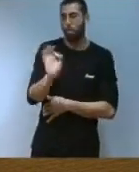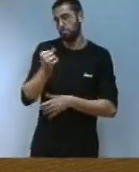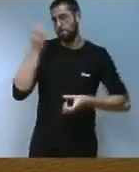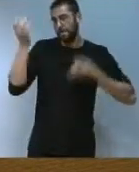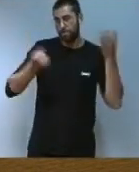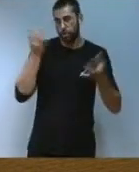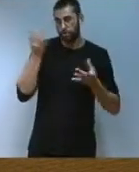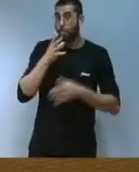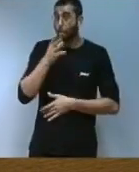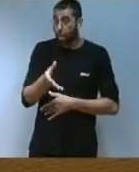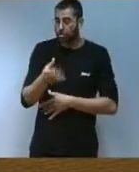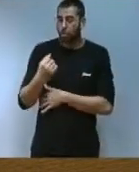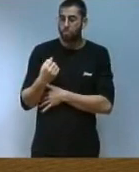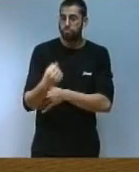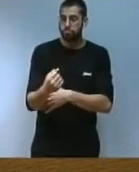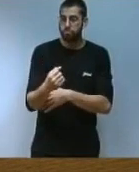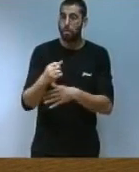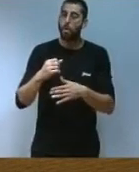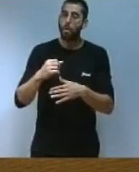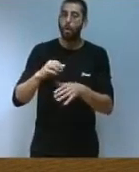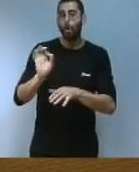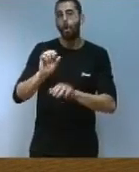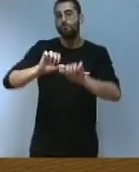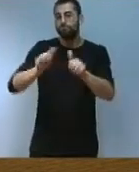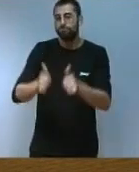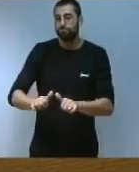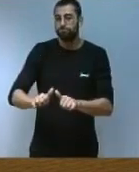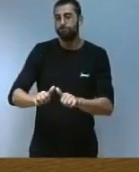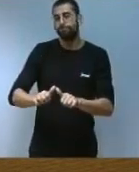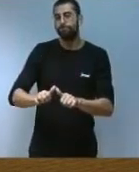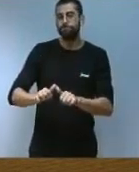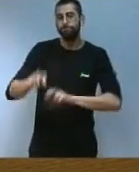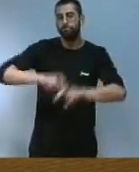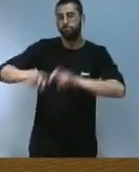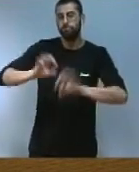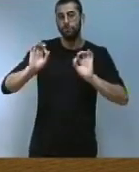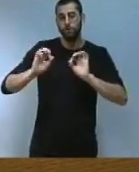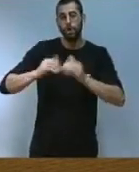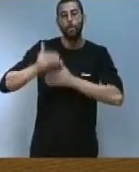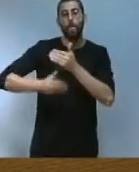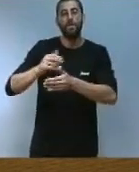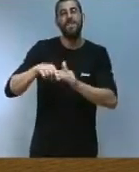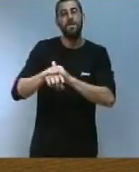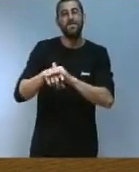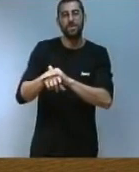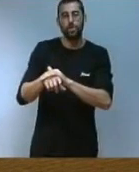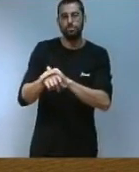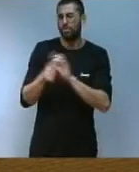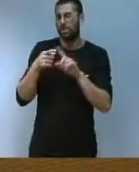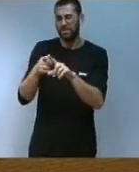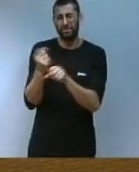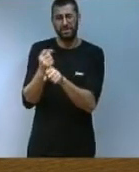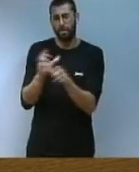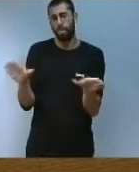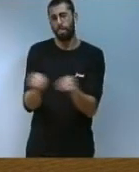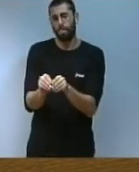anem a reforçar i modificar els procediments i les estructures per facilitar aquestes tasques introduint els